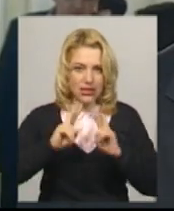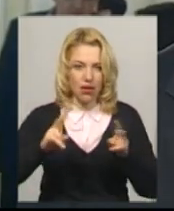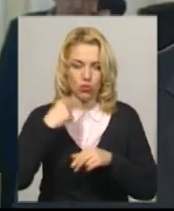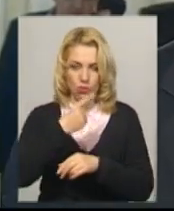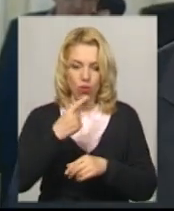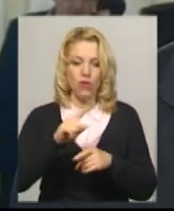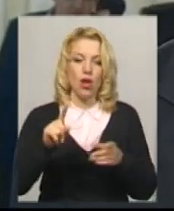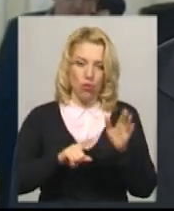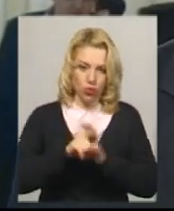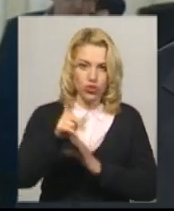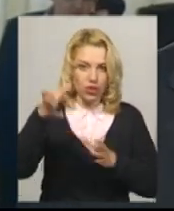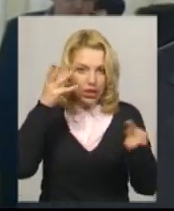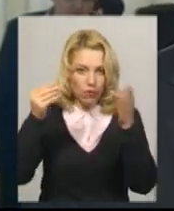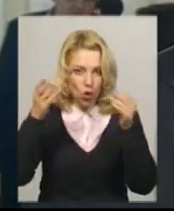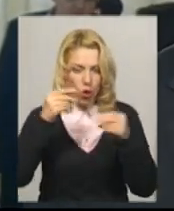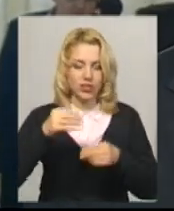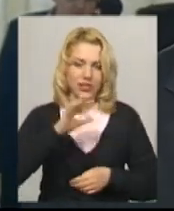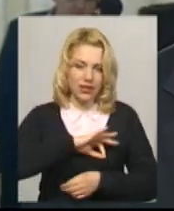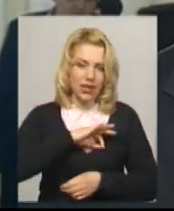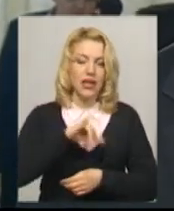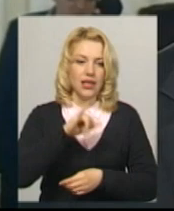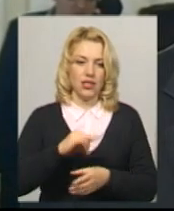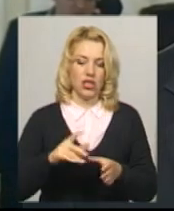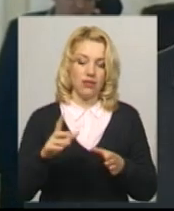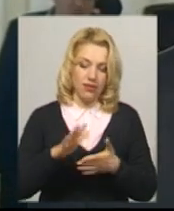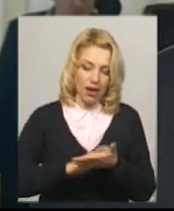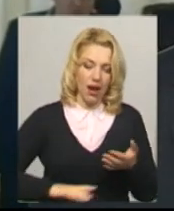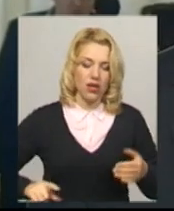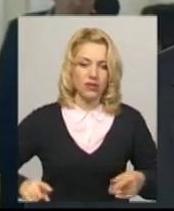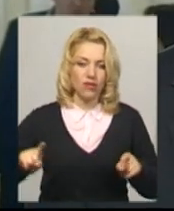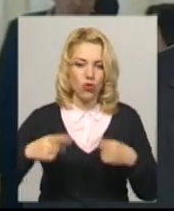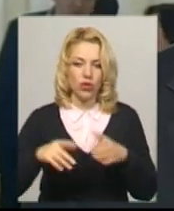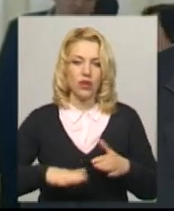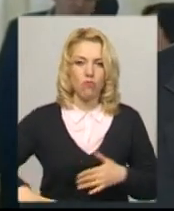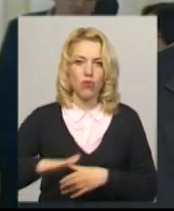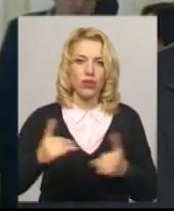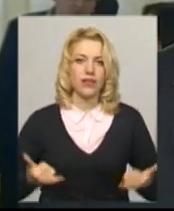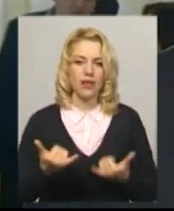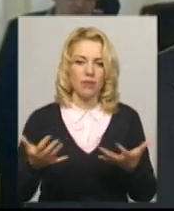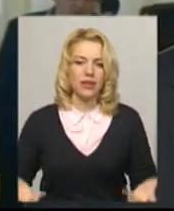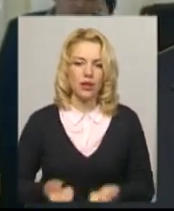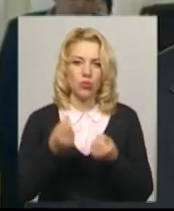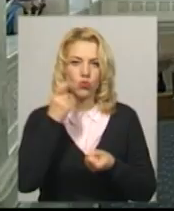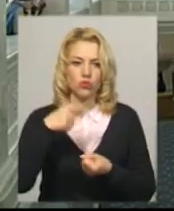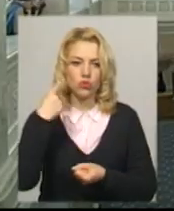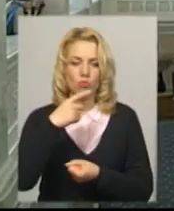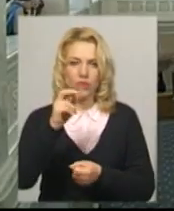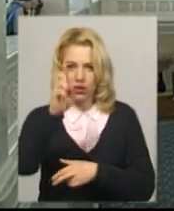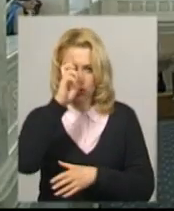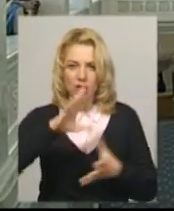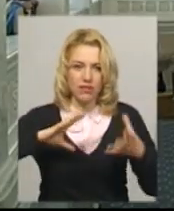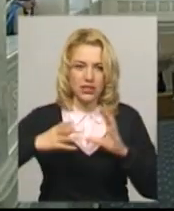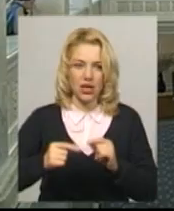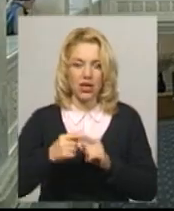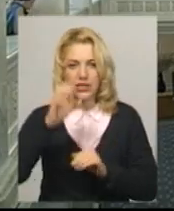почали володіти, а далі створює логічне законне поле для підтримки розвитку української мови, як державної, як і в кожній країні». «Закон про